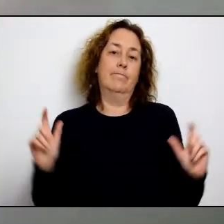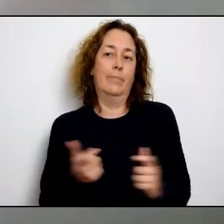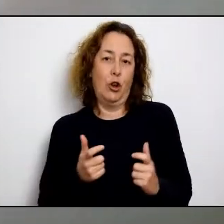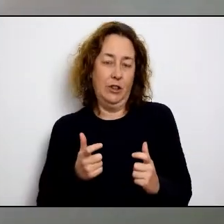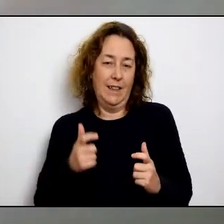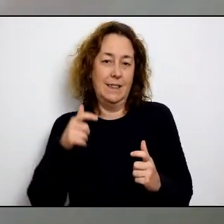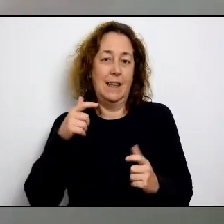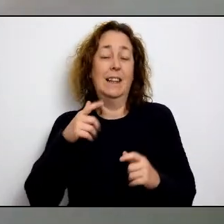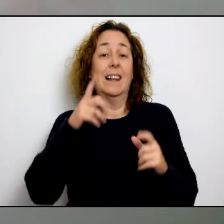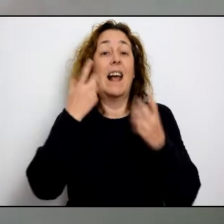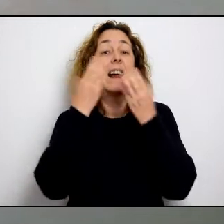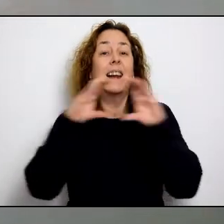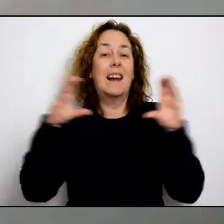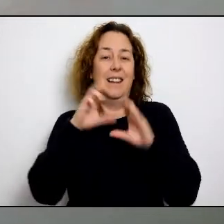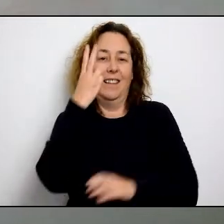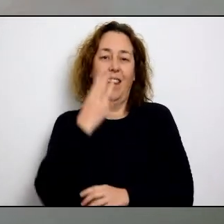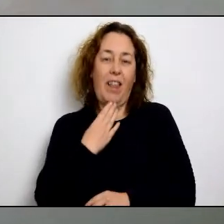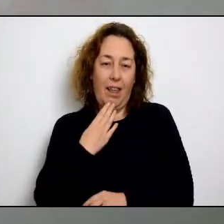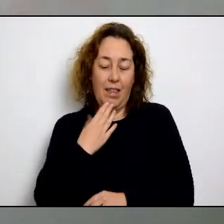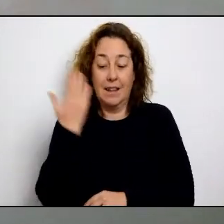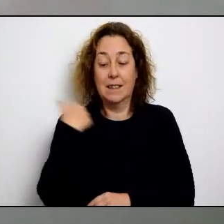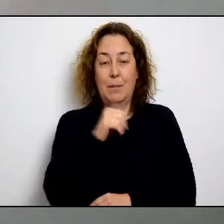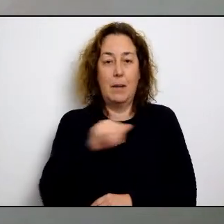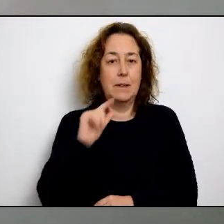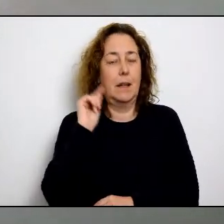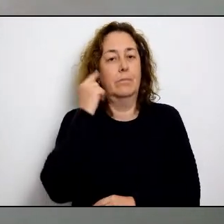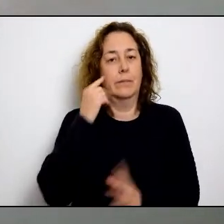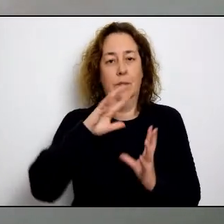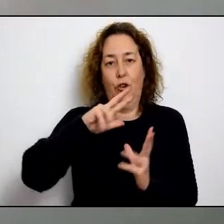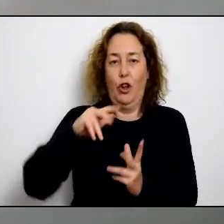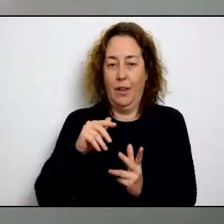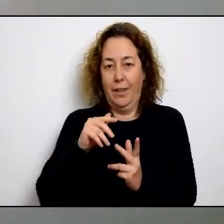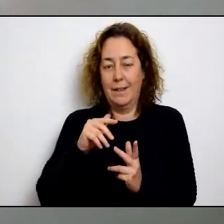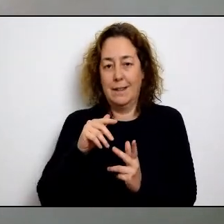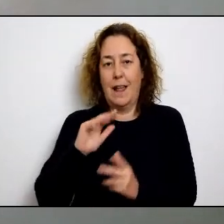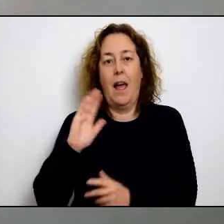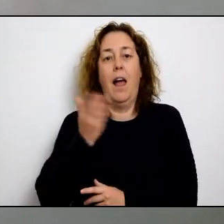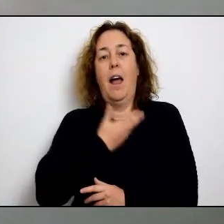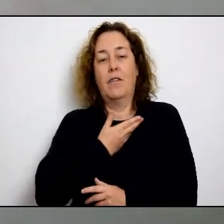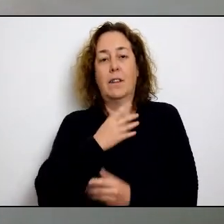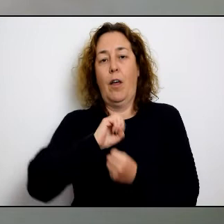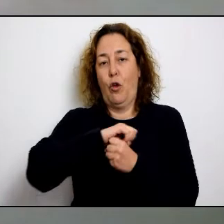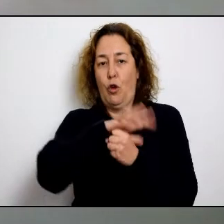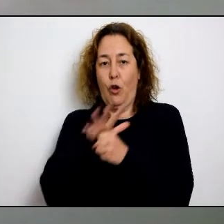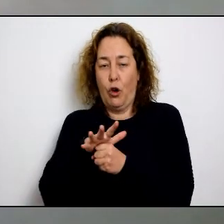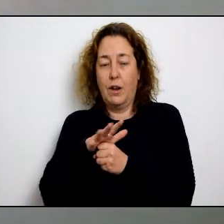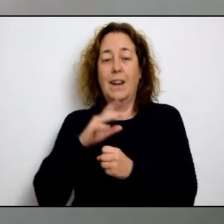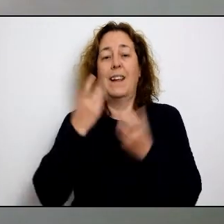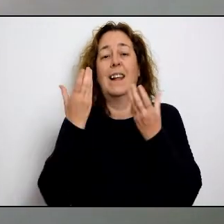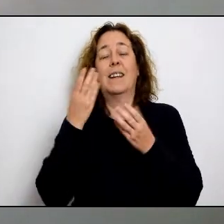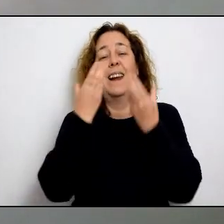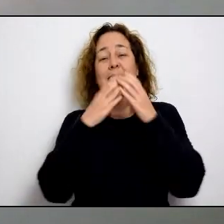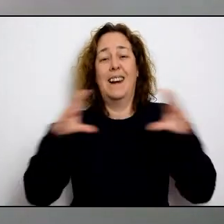preocupa és el desplegament dels protocols corresponents en el nivell de contingència que ens trobem ara dels nostres geriàtrics. Fins la setmana